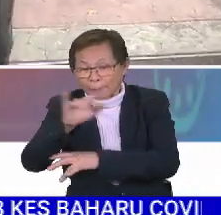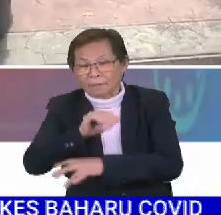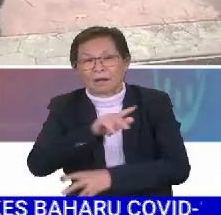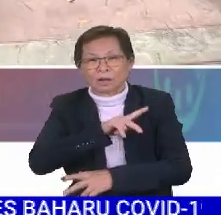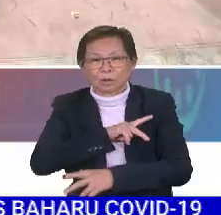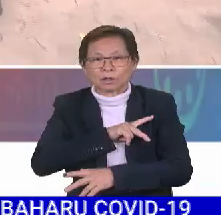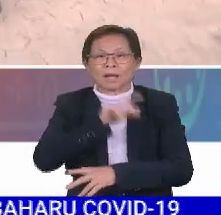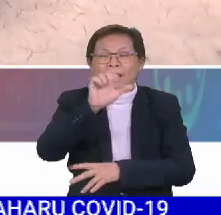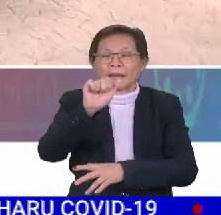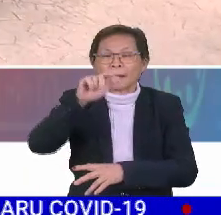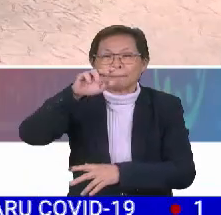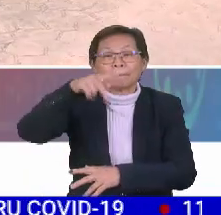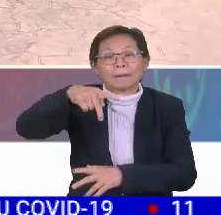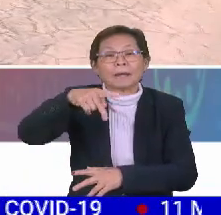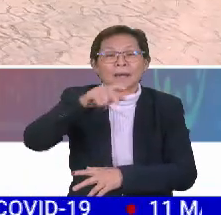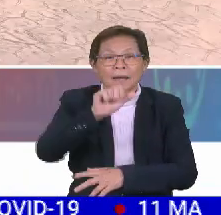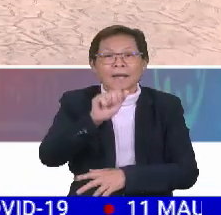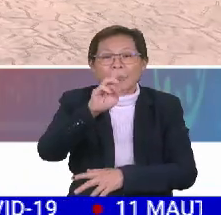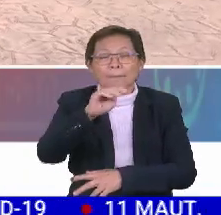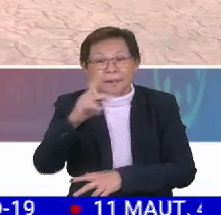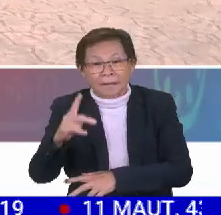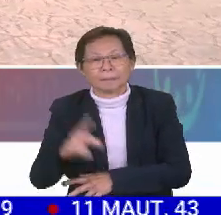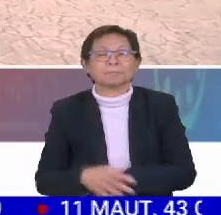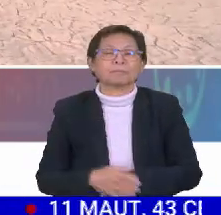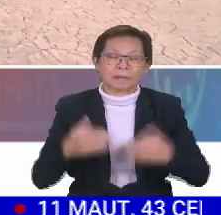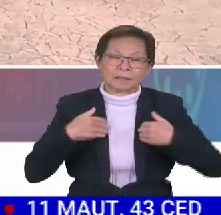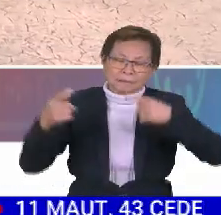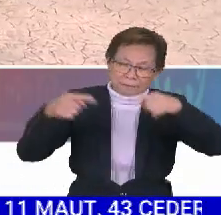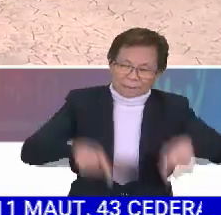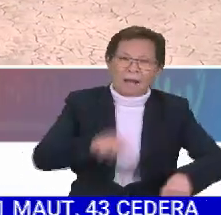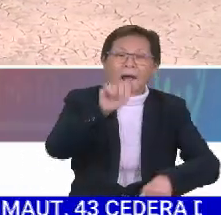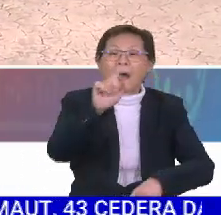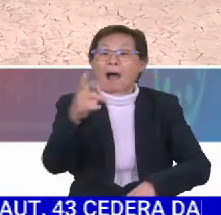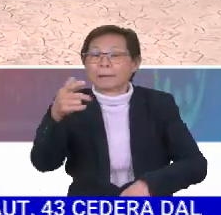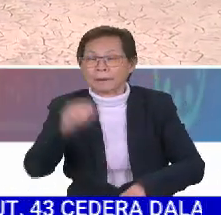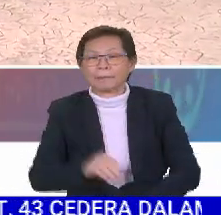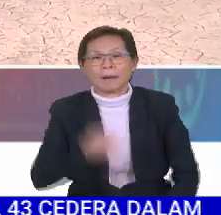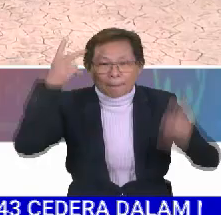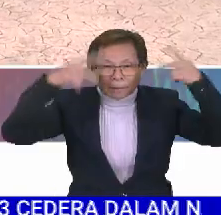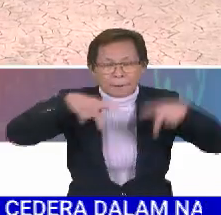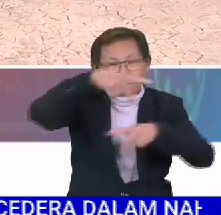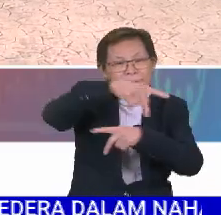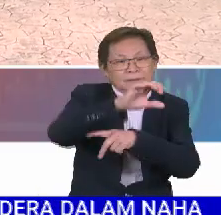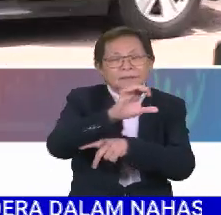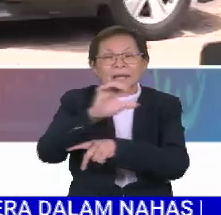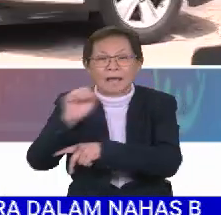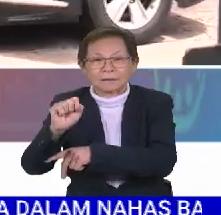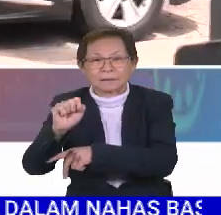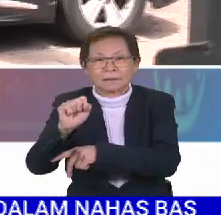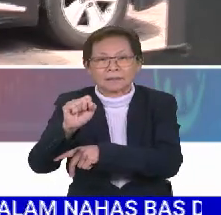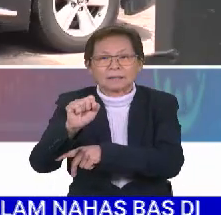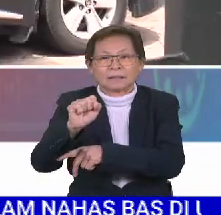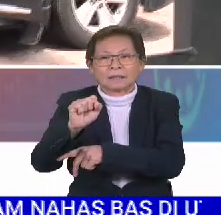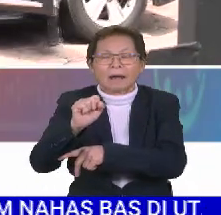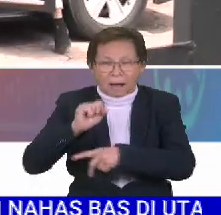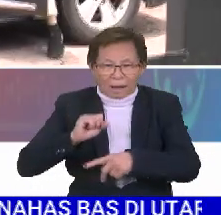Ketua Angkatan Muda Keadilan, Adam Adli. Dan selain itu, kehadiran Presiden Parti Cinta Sabah, PCS iaitu Dato' Sri Anifah Ahmad juga turut